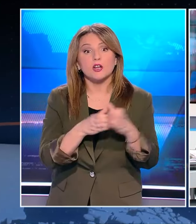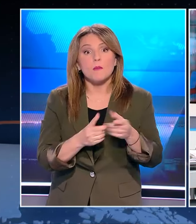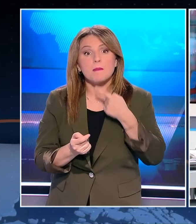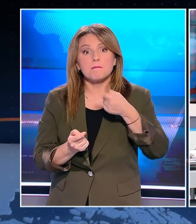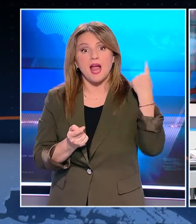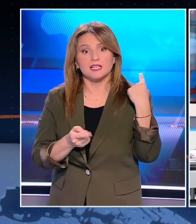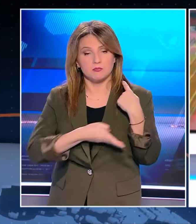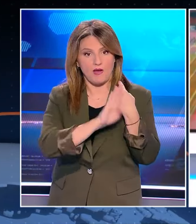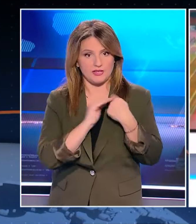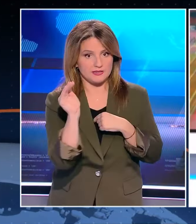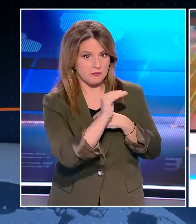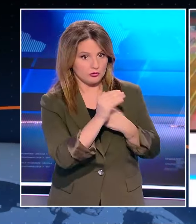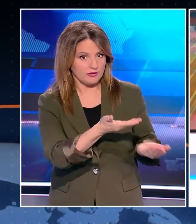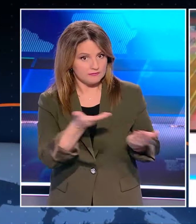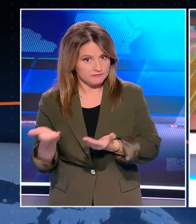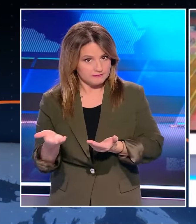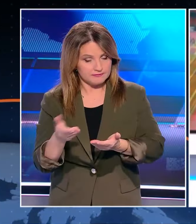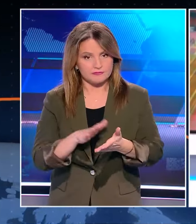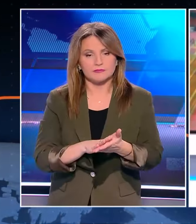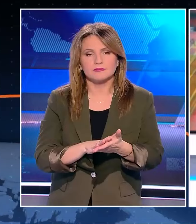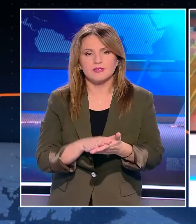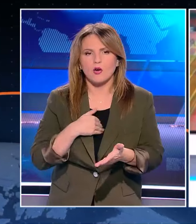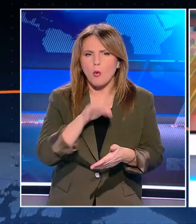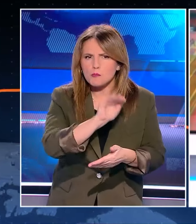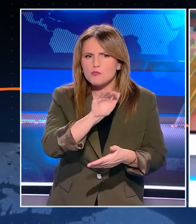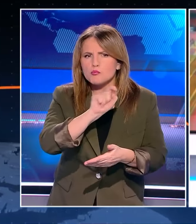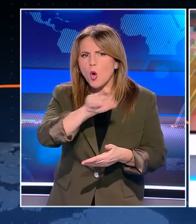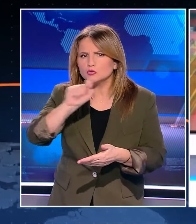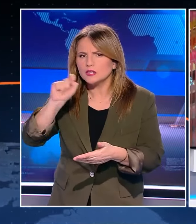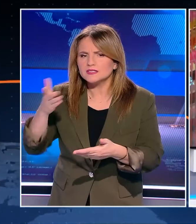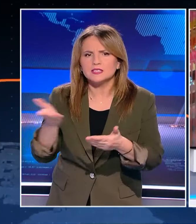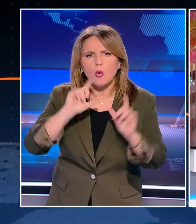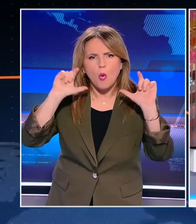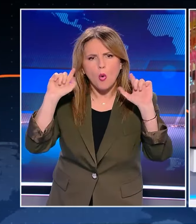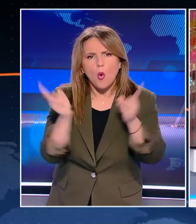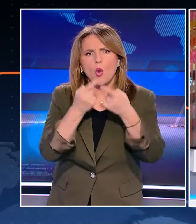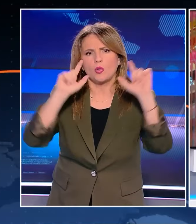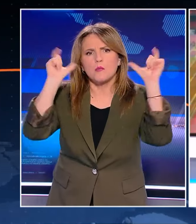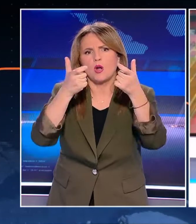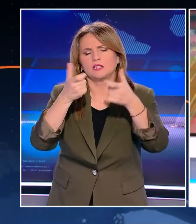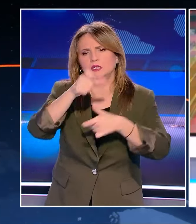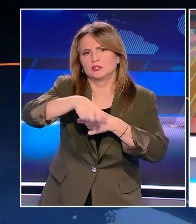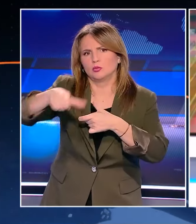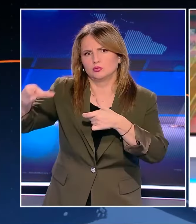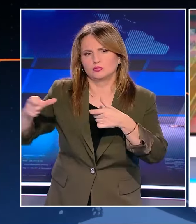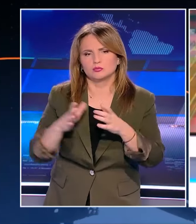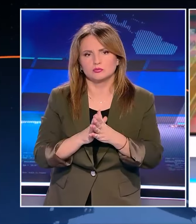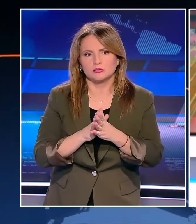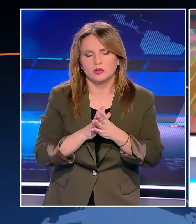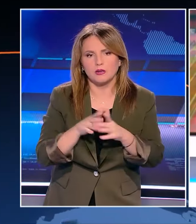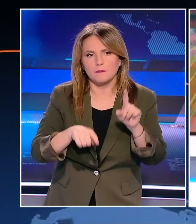πριν ένα χρόνο Θα κάνω προσκλητήριο σε όλο το δημοκρατικό κόσμο Κάποιους